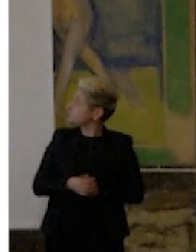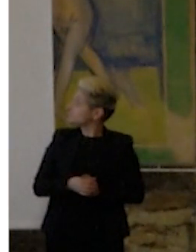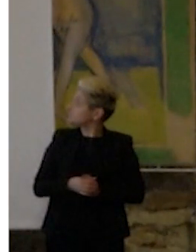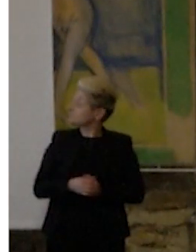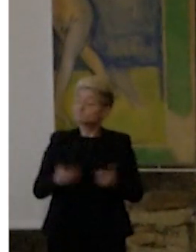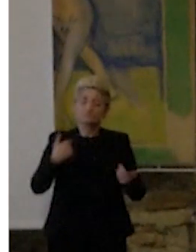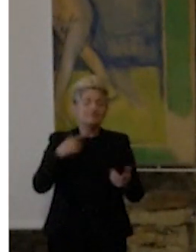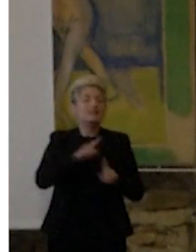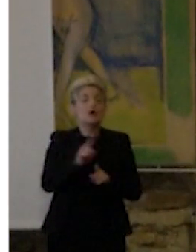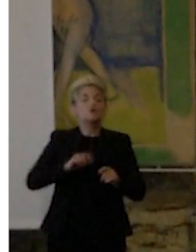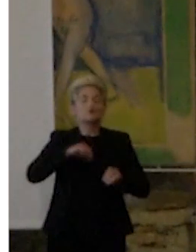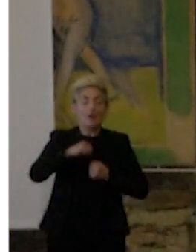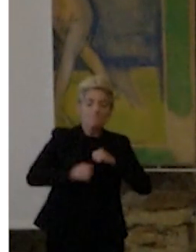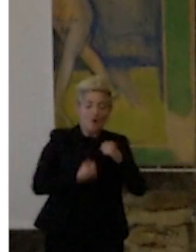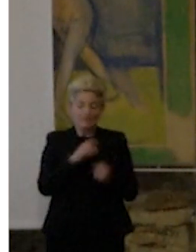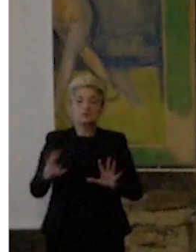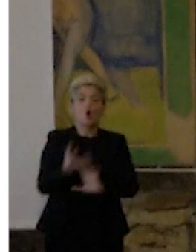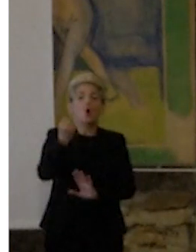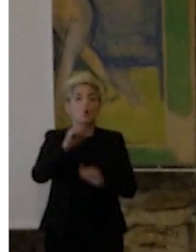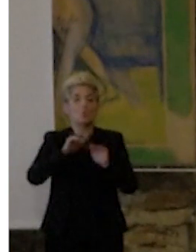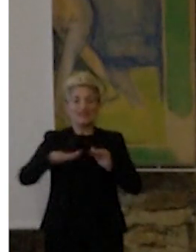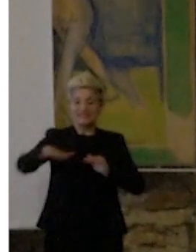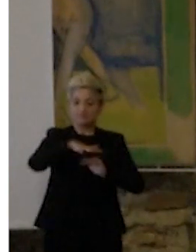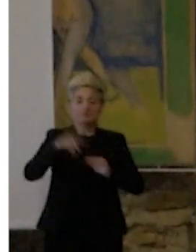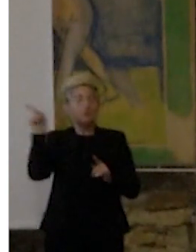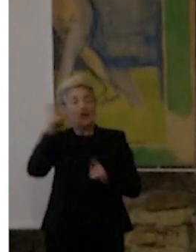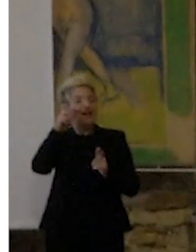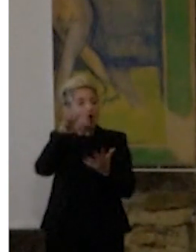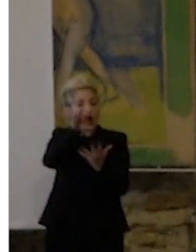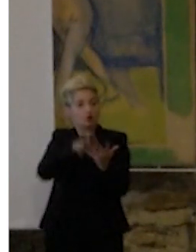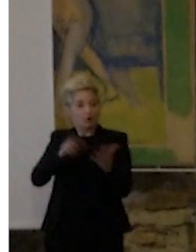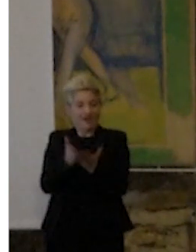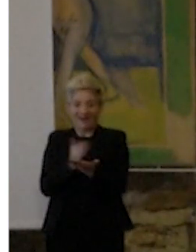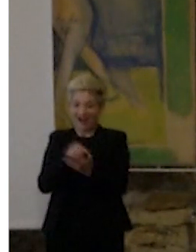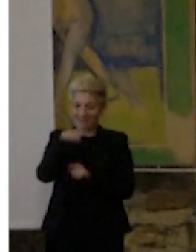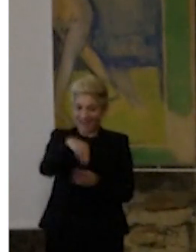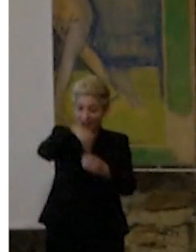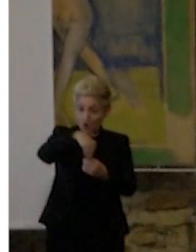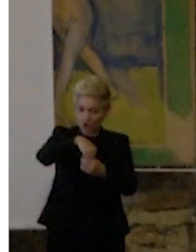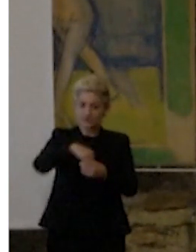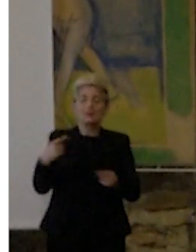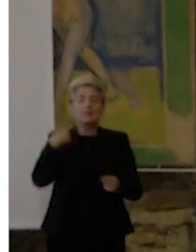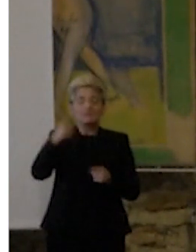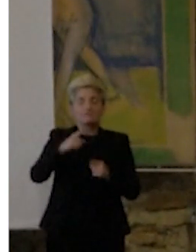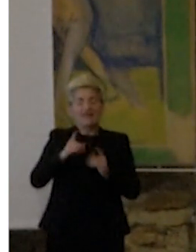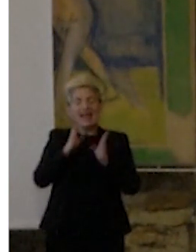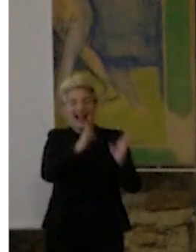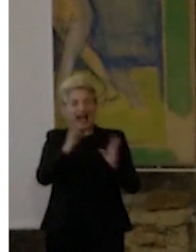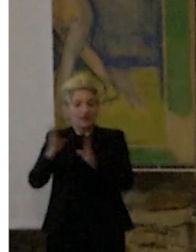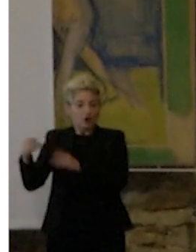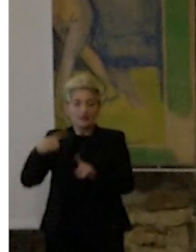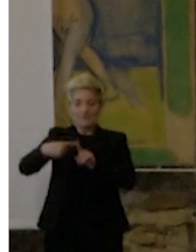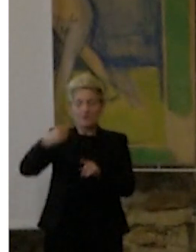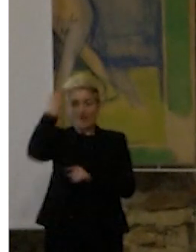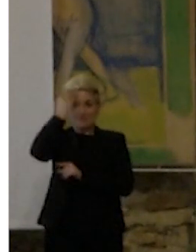Quindi il movimento e la conquista dello spazio, queste sono le foto del catalogo. Tutte le nostre teorie, tutti i nostri pensieri poi, diceva